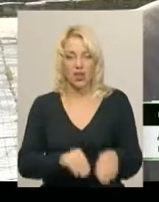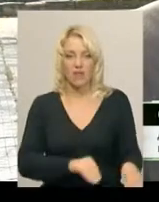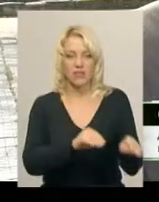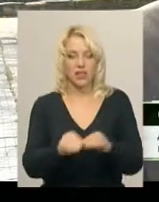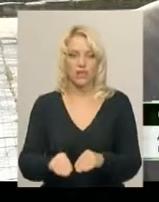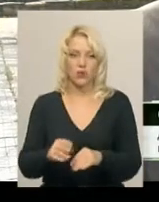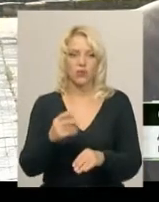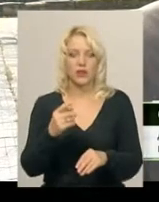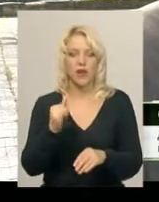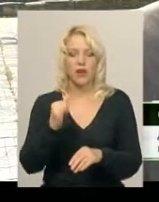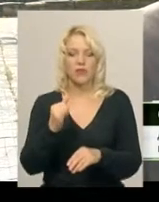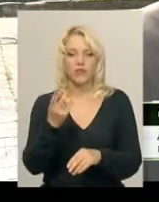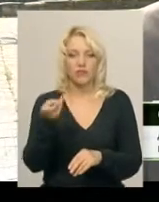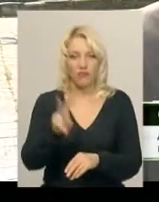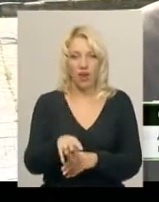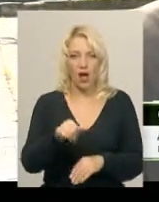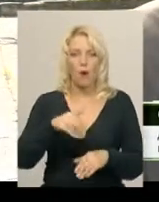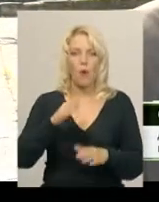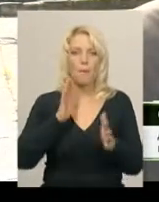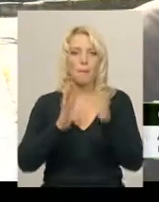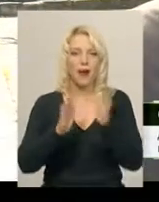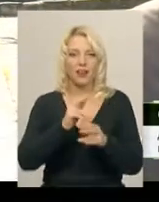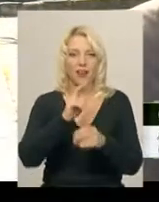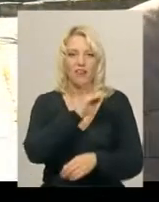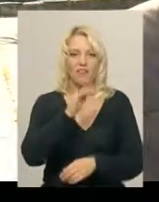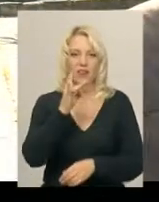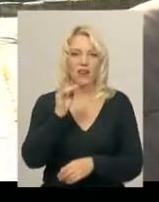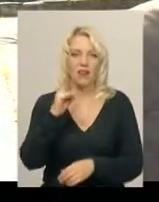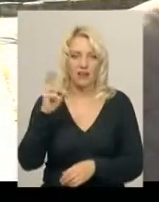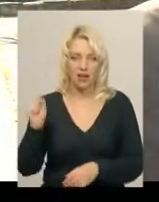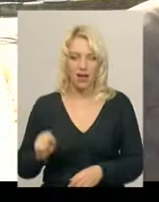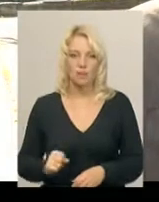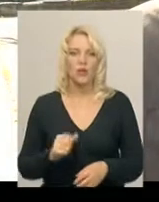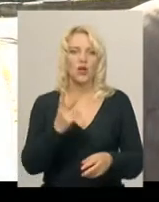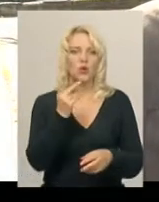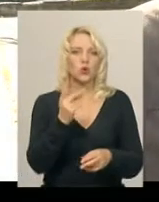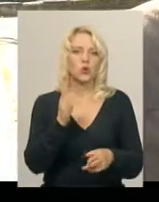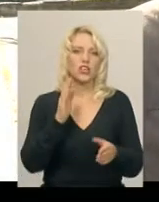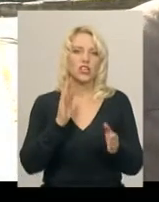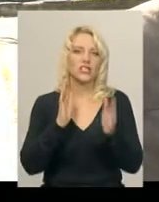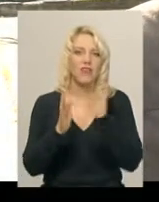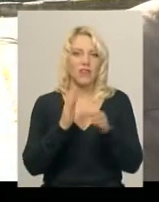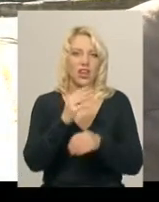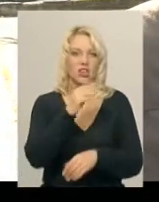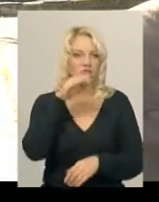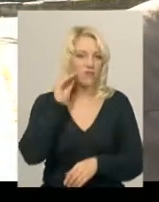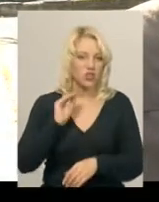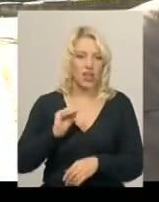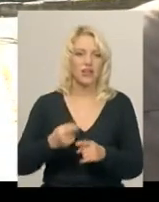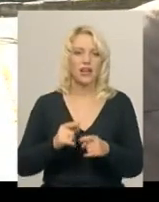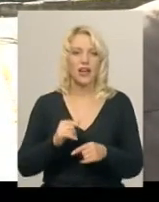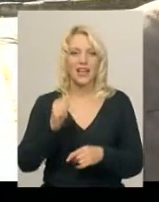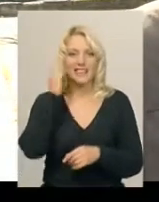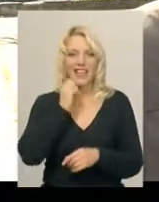два в парку імені Івана-Франка, один в сквері Шевченка, наступний встановили з Тракційнських